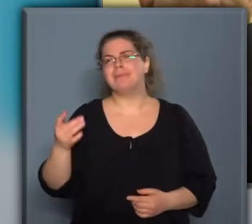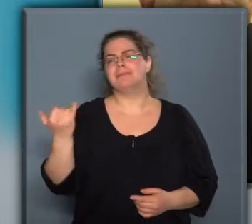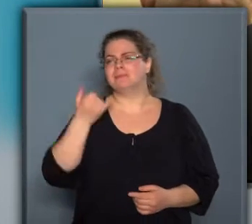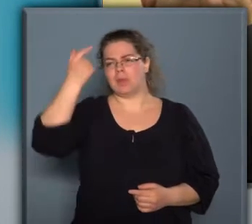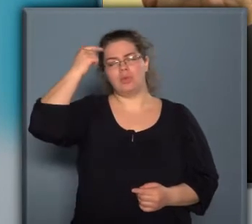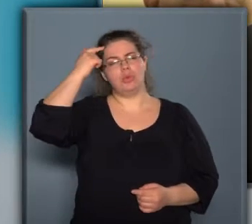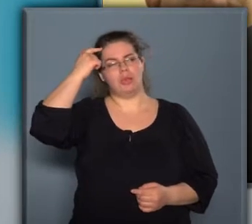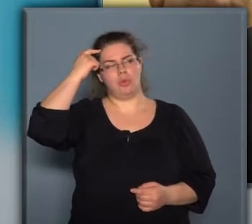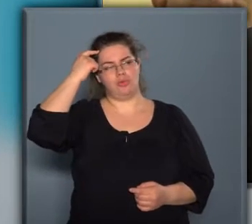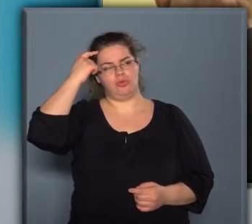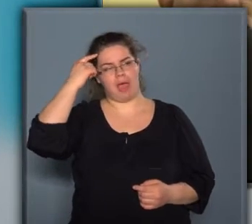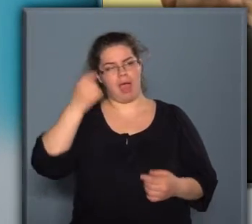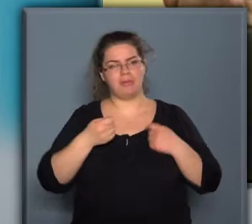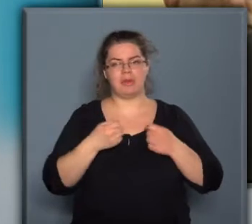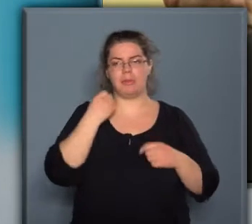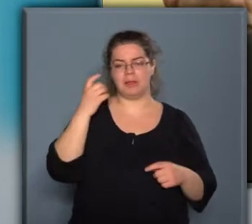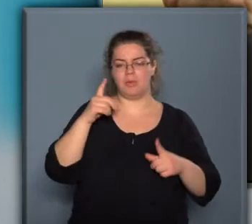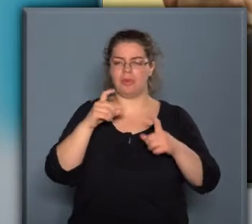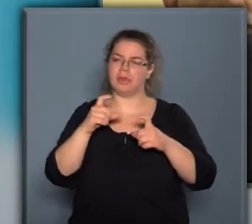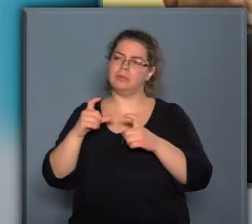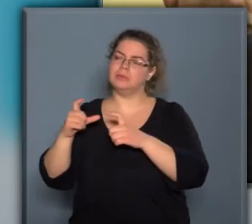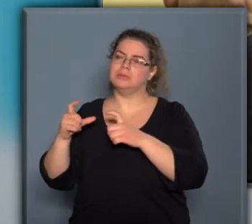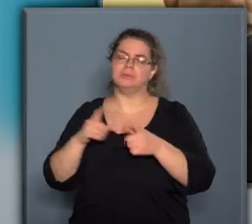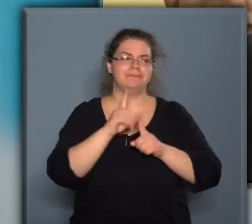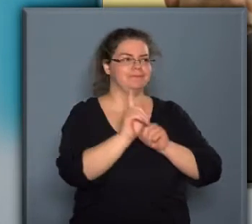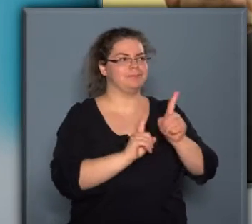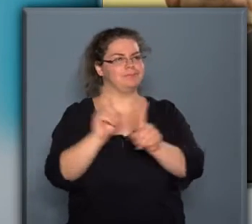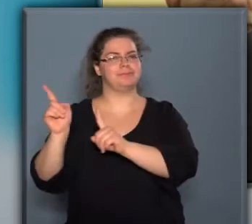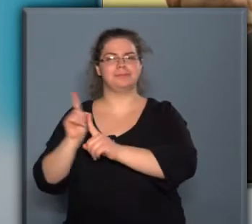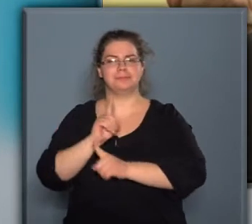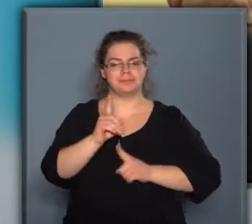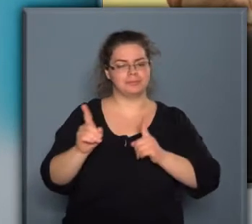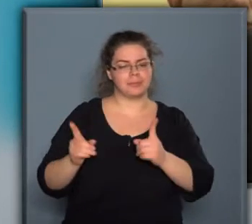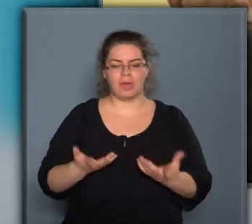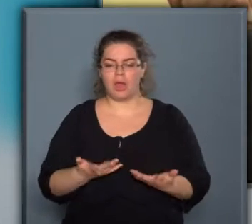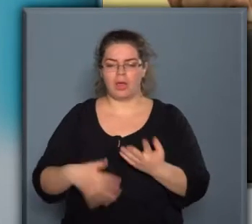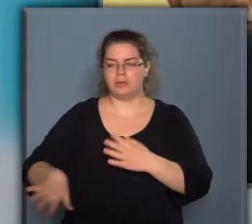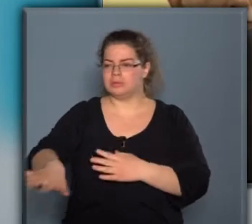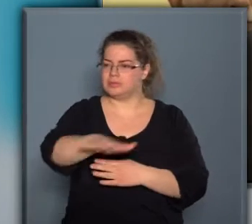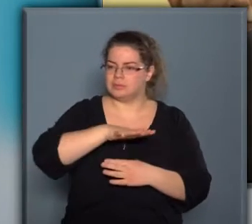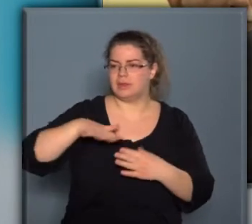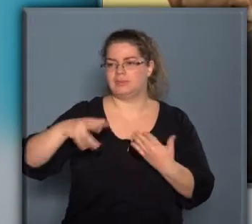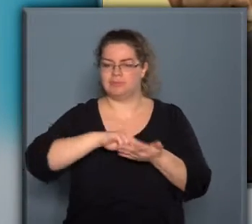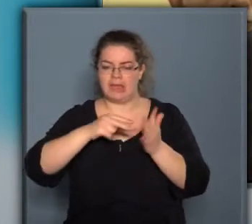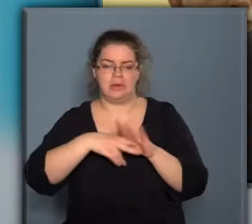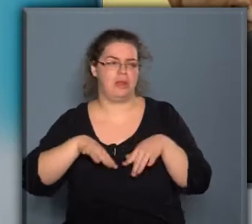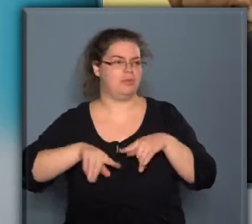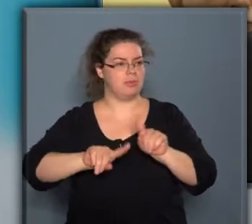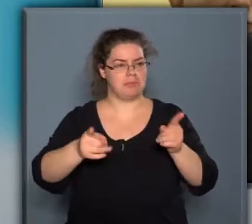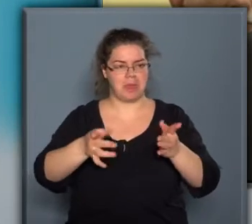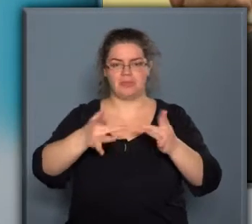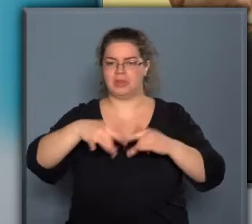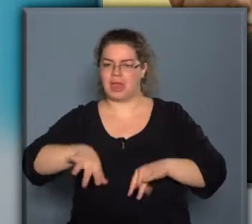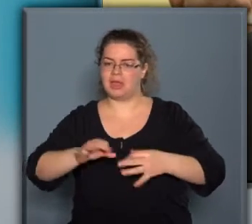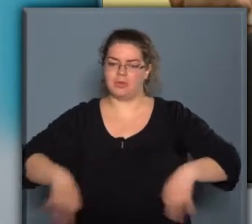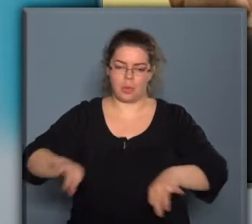vezérli, amikor a fényképezőgéppel a kezébe járja a körülötte lévő területeket, a kerületet, vagy máshol